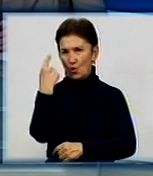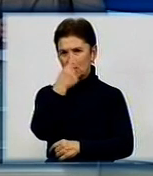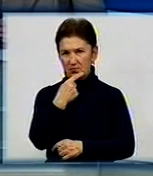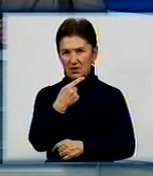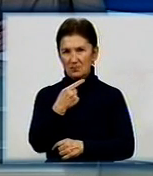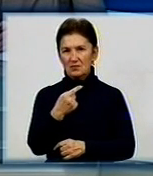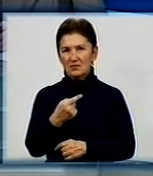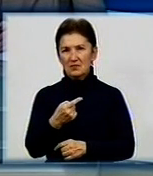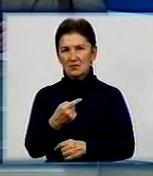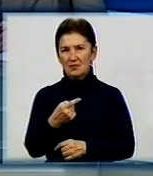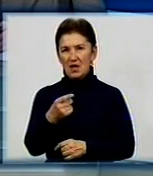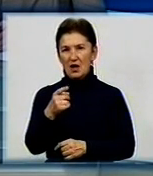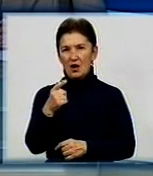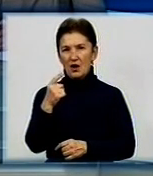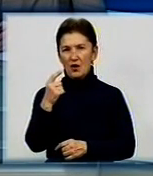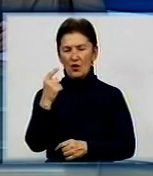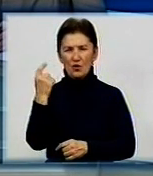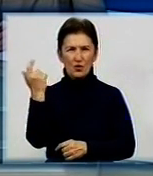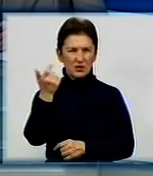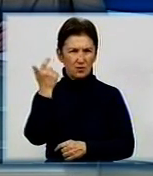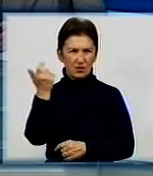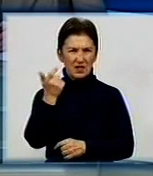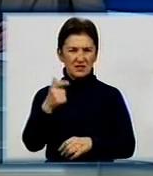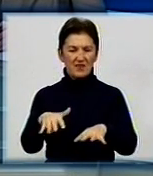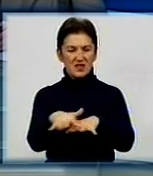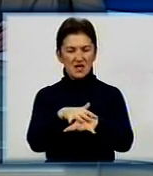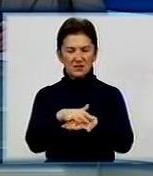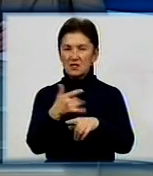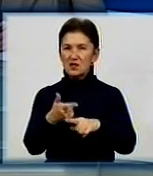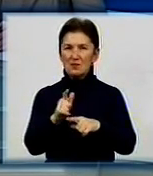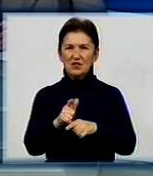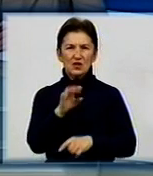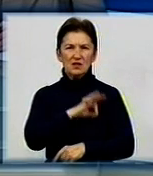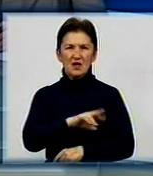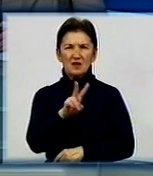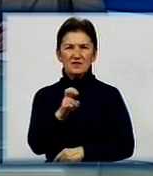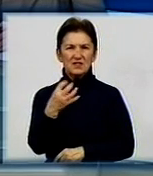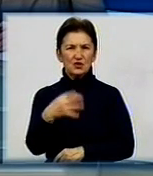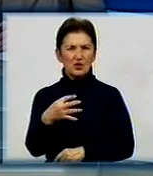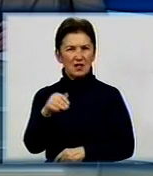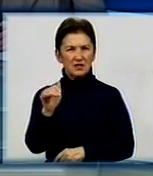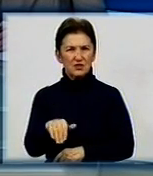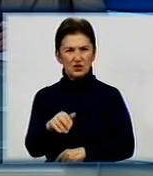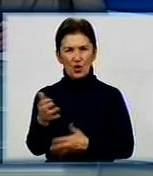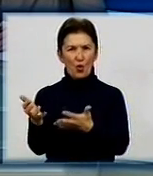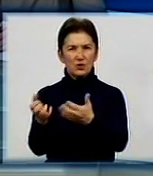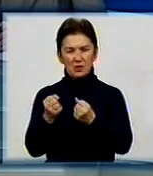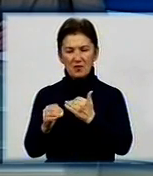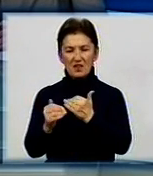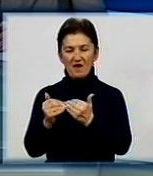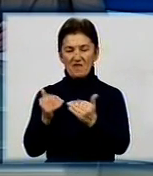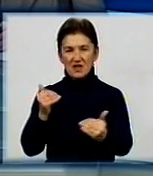населення. Господарство населення вже скористалось більше 240 тисяч селян, отримали від держави понад